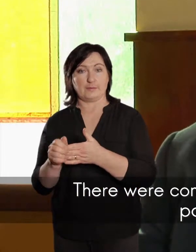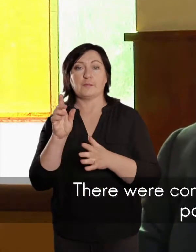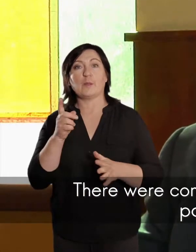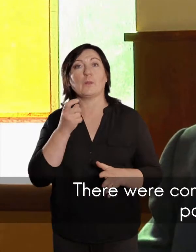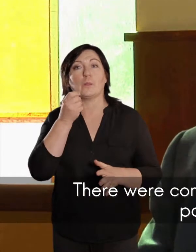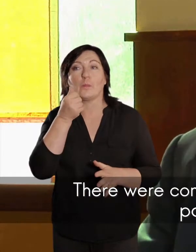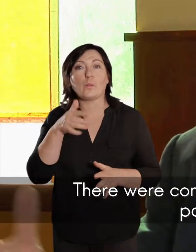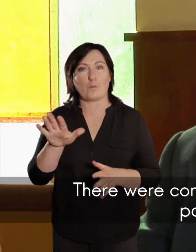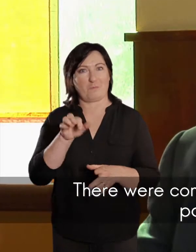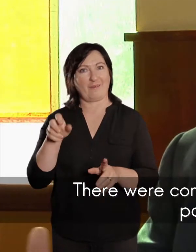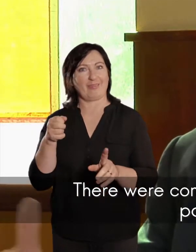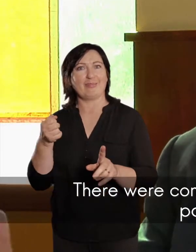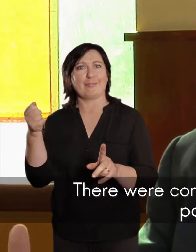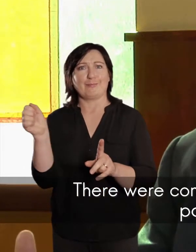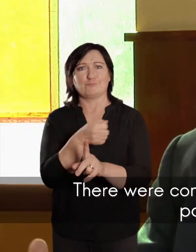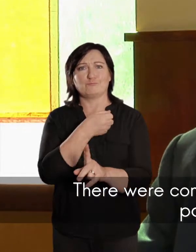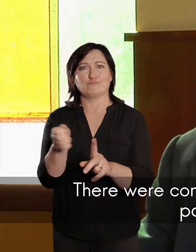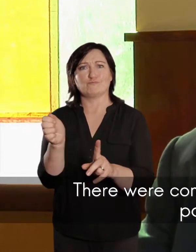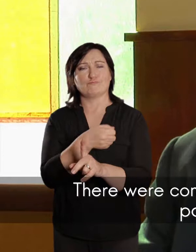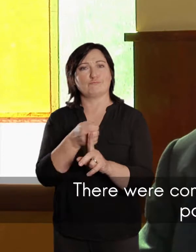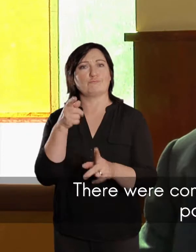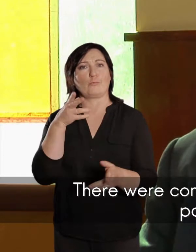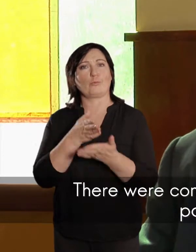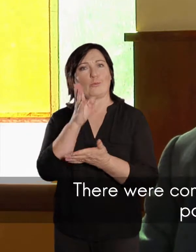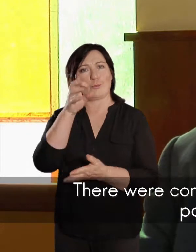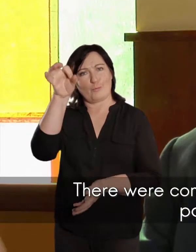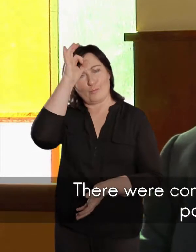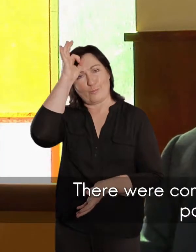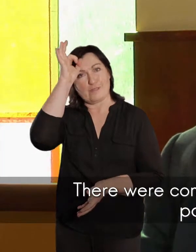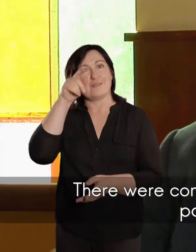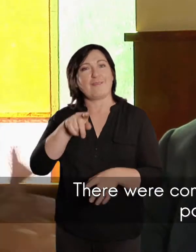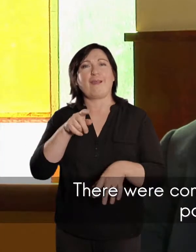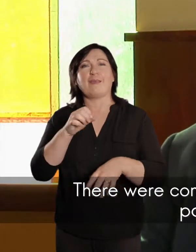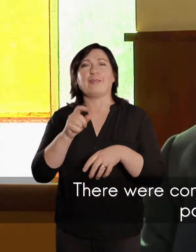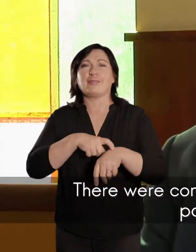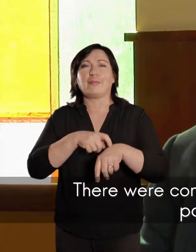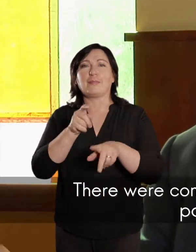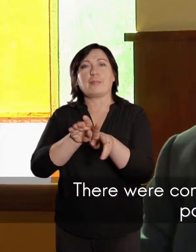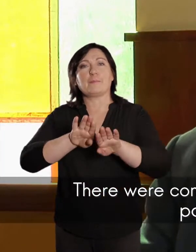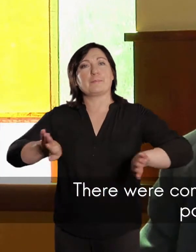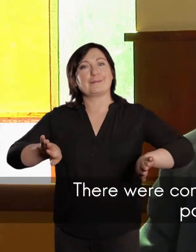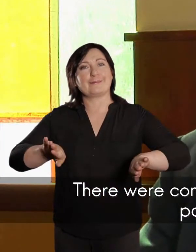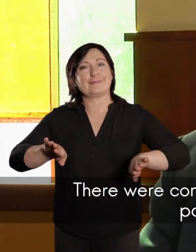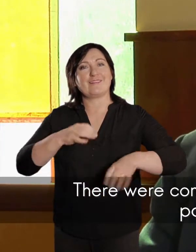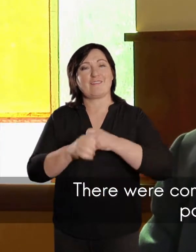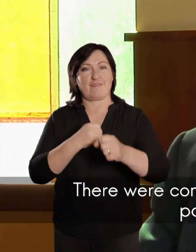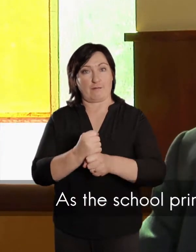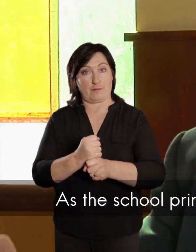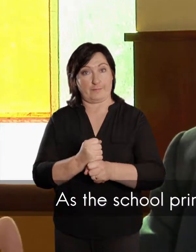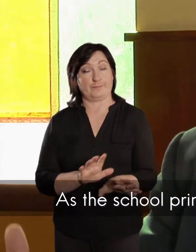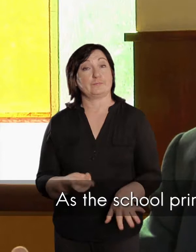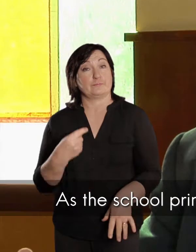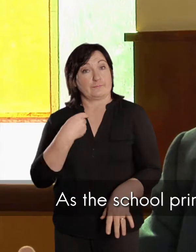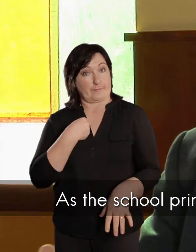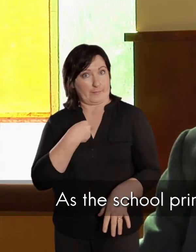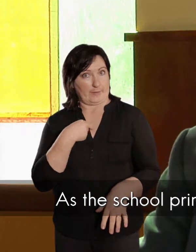leiders in die, in die dorp, in die gemeenskap, gewitamiseer was, dier die politie, daar die jare, in die aparteids era. En,